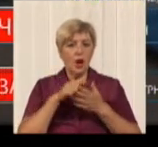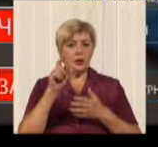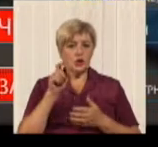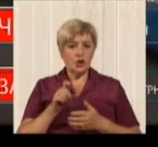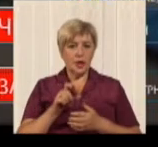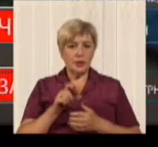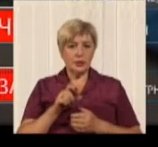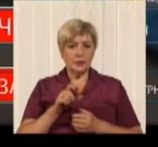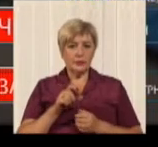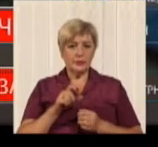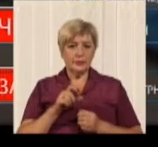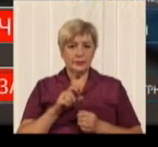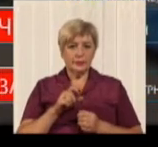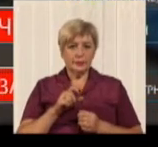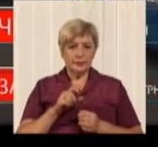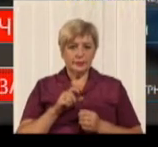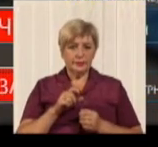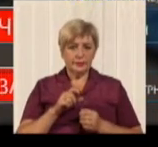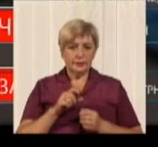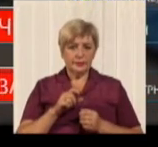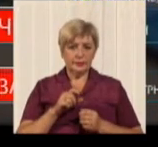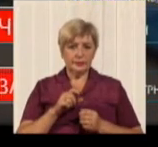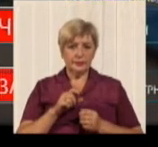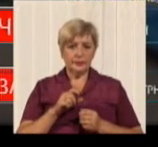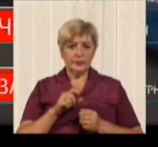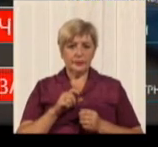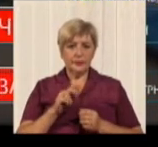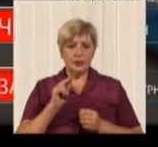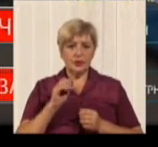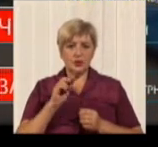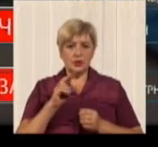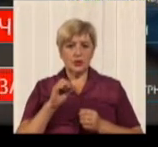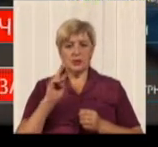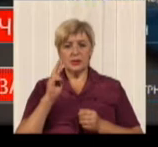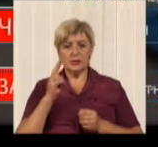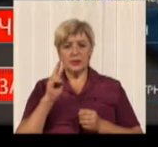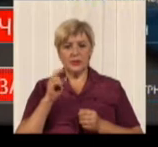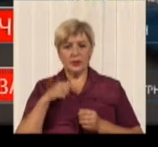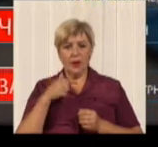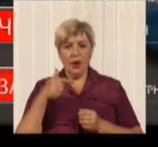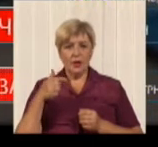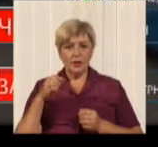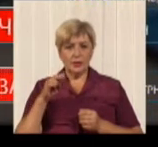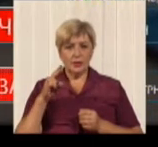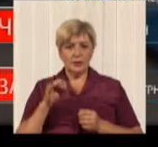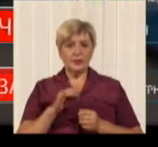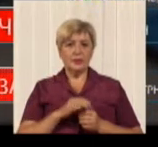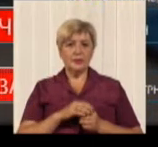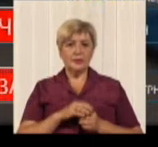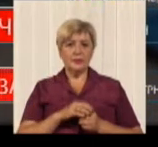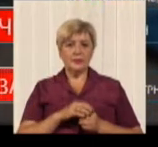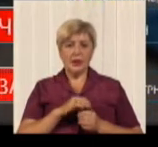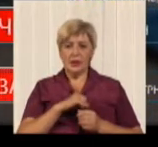гривні – 2,50 гривні – Кропівницький – 2,5 гривні – і от Черкаси – попереду всіх, так, 2 гривні